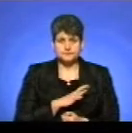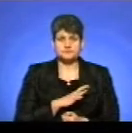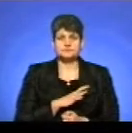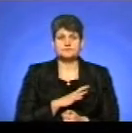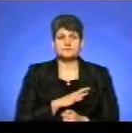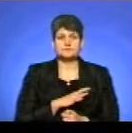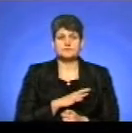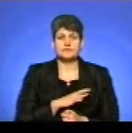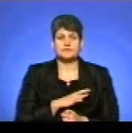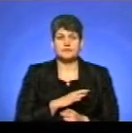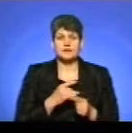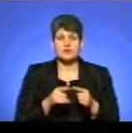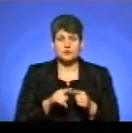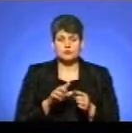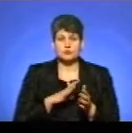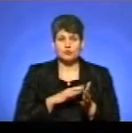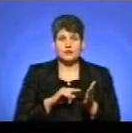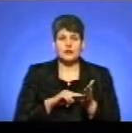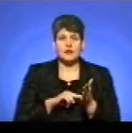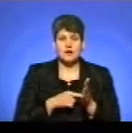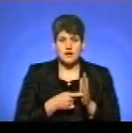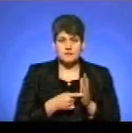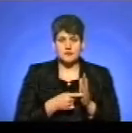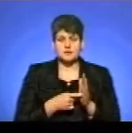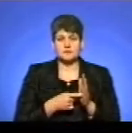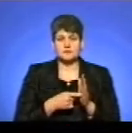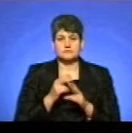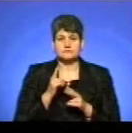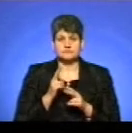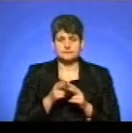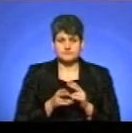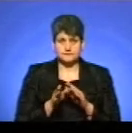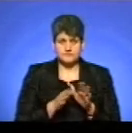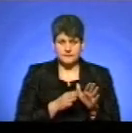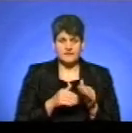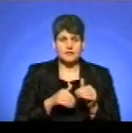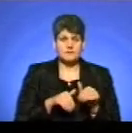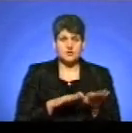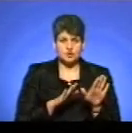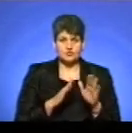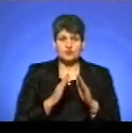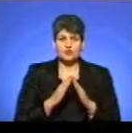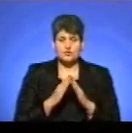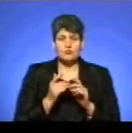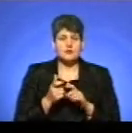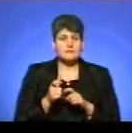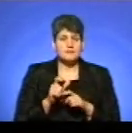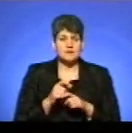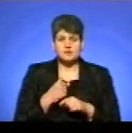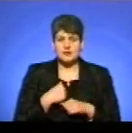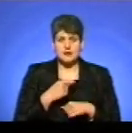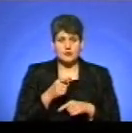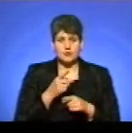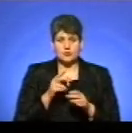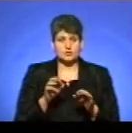і вже на тому цьому була вже крапка поставлена, і він пішов з дому, і більше я його